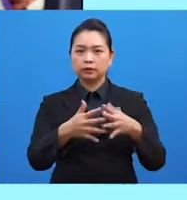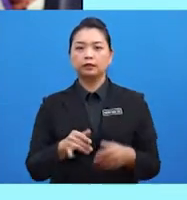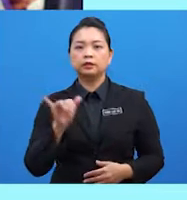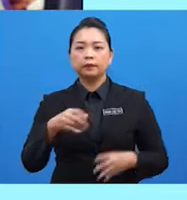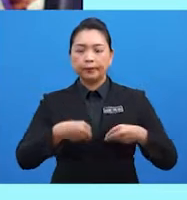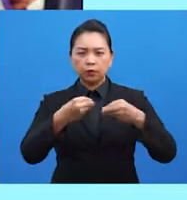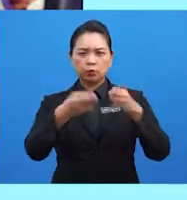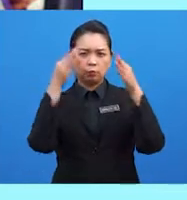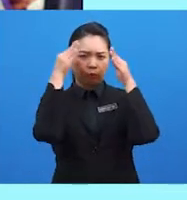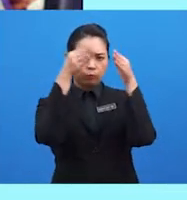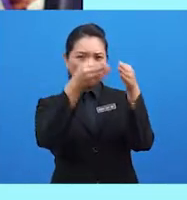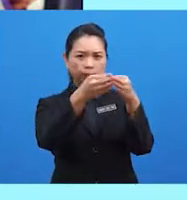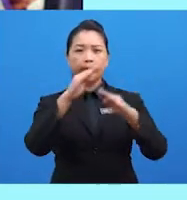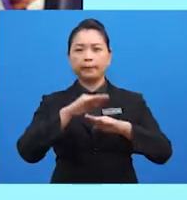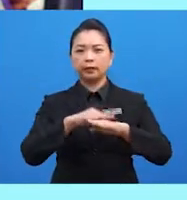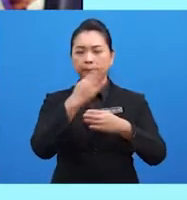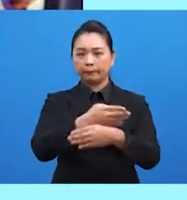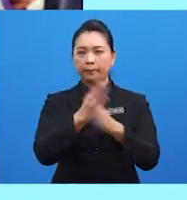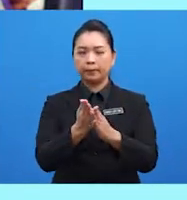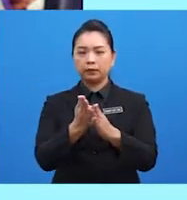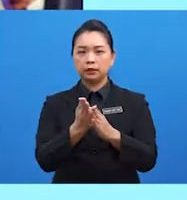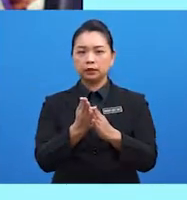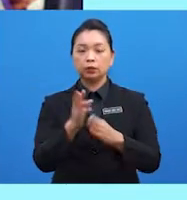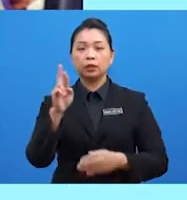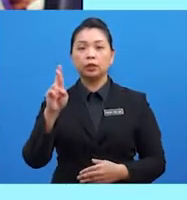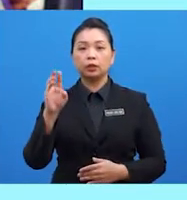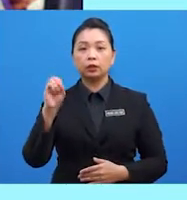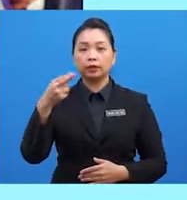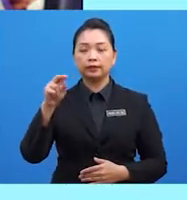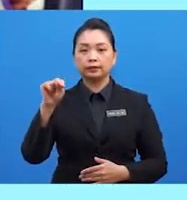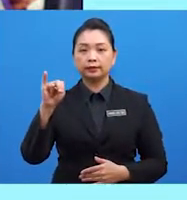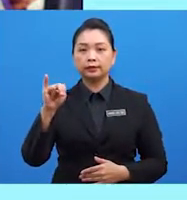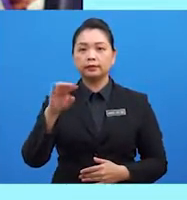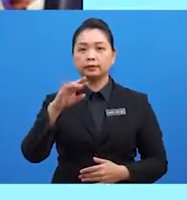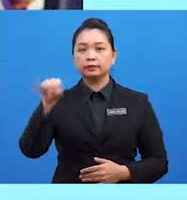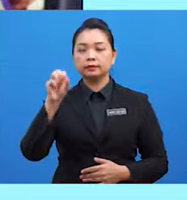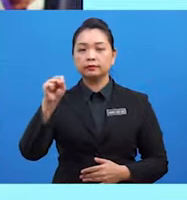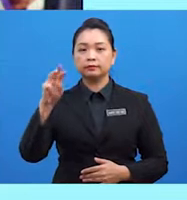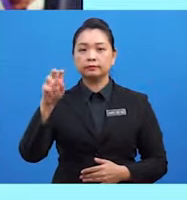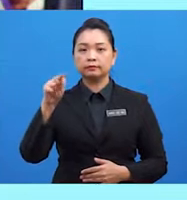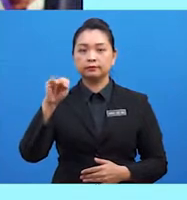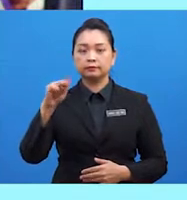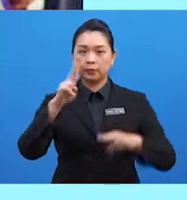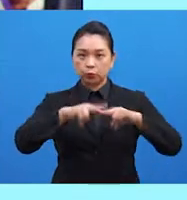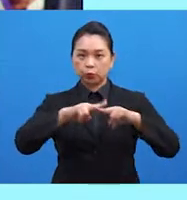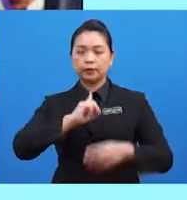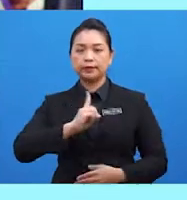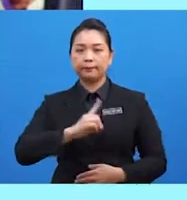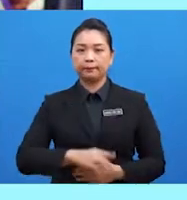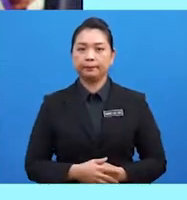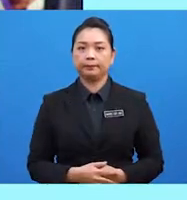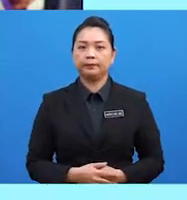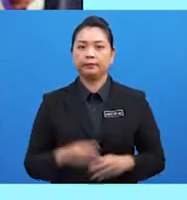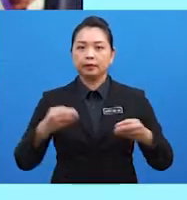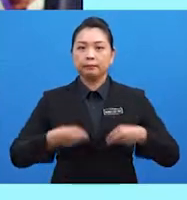yang memberi tumpuan pada pembentukan rohani dan jasmani penduduk Islam.